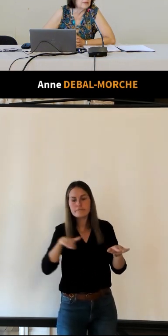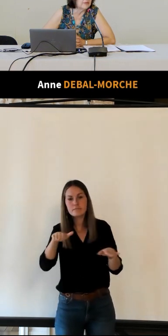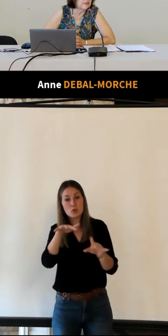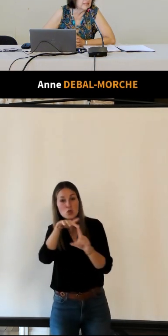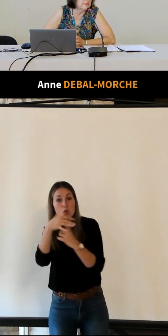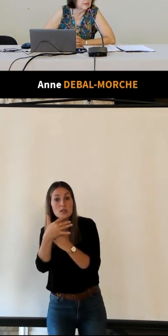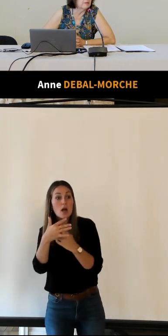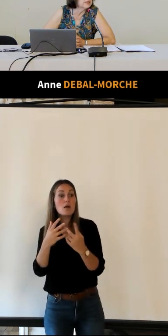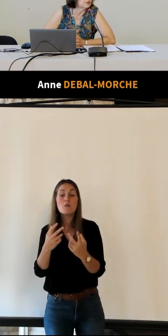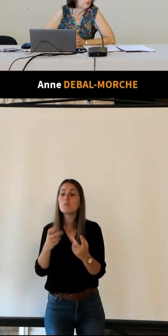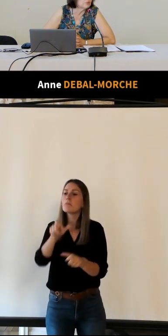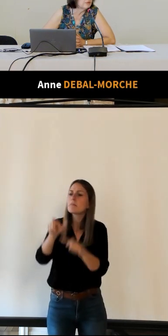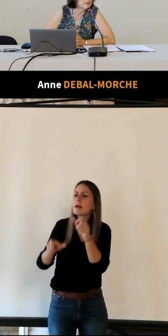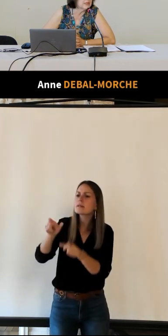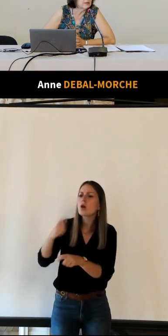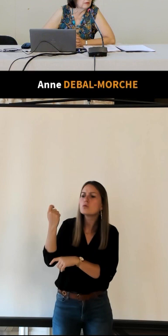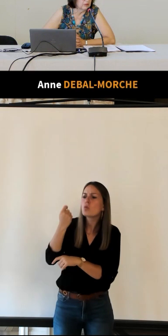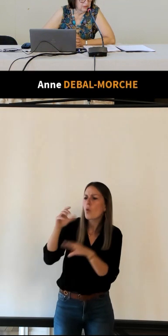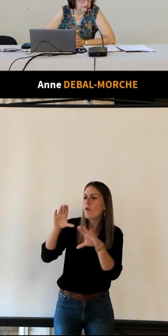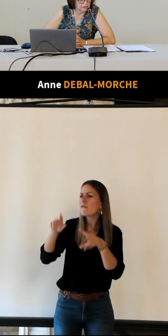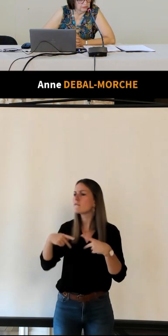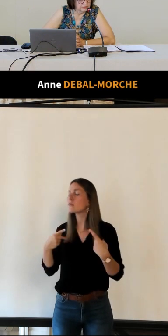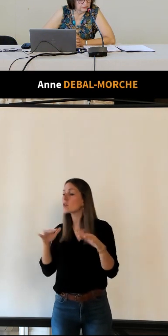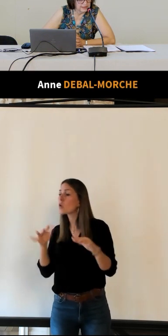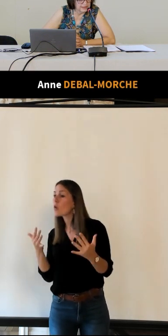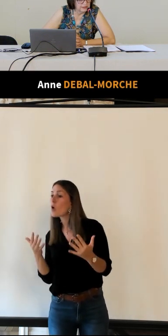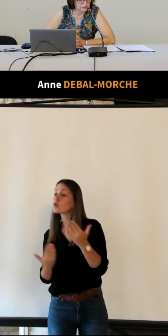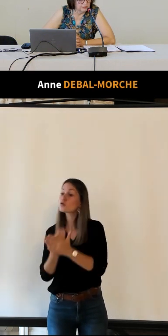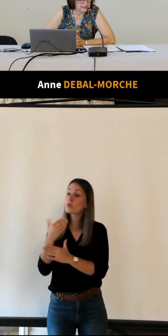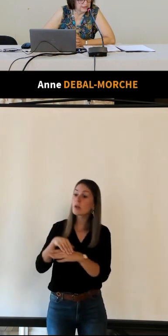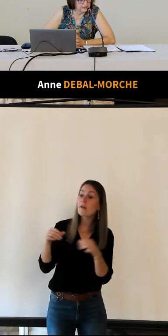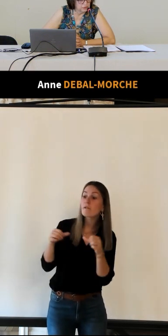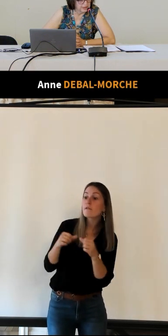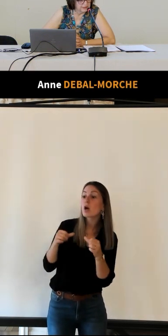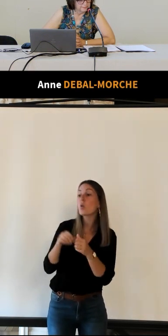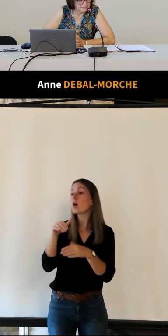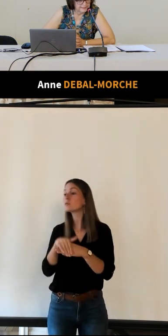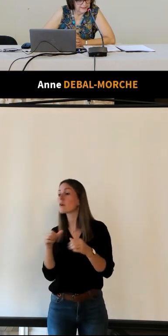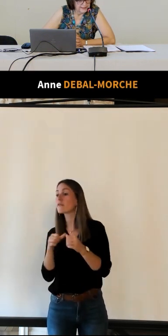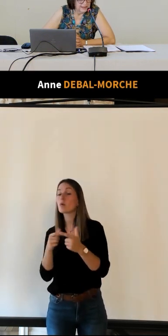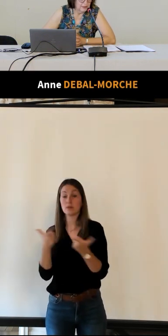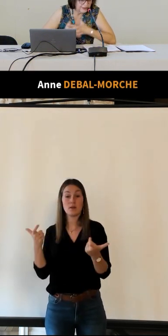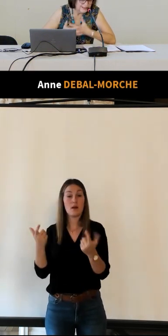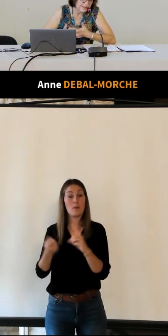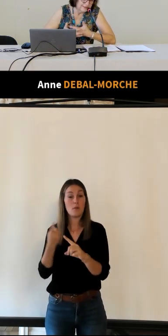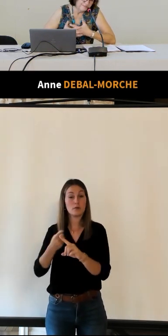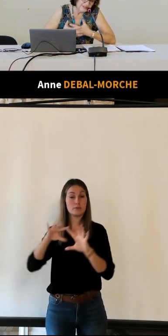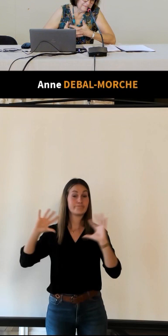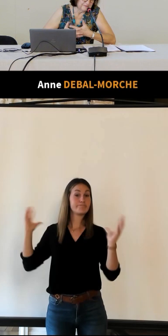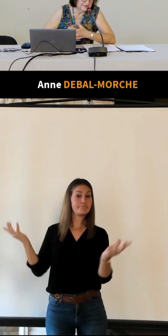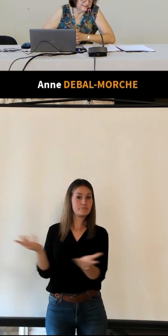comment vivent les habitants c'est ce qu'on retrouve aussi dans les guides actuels et alors là